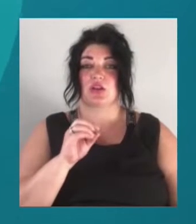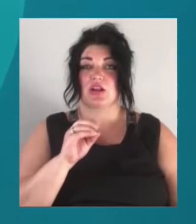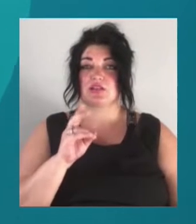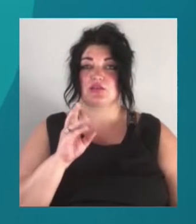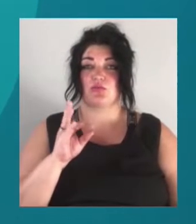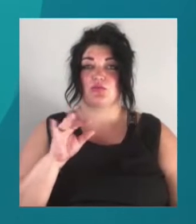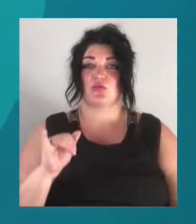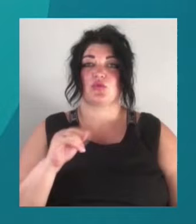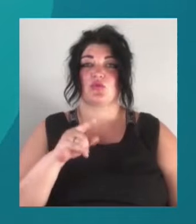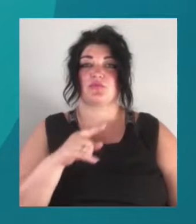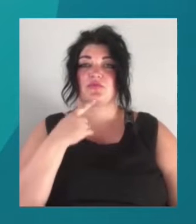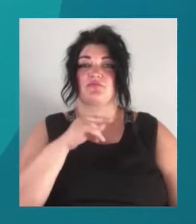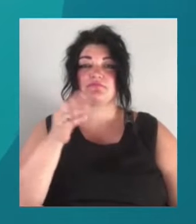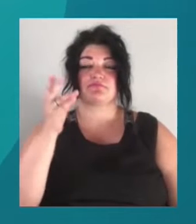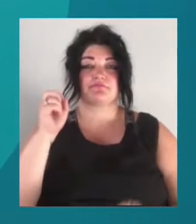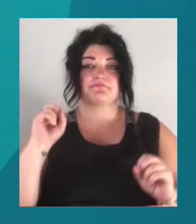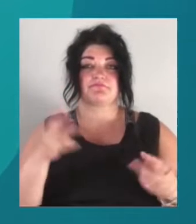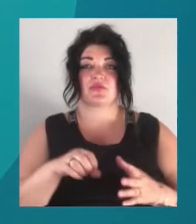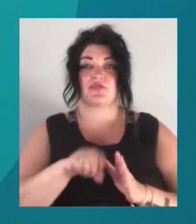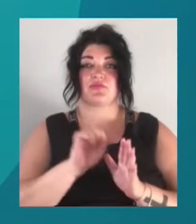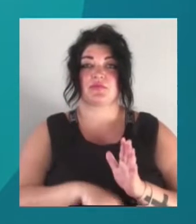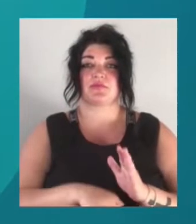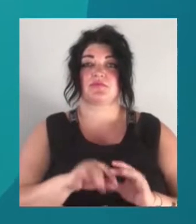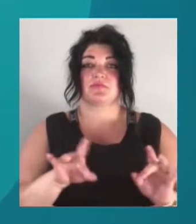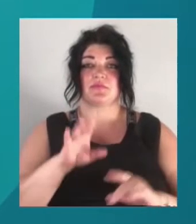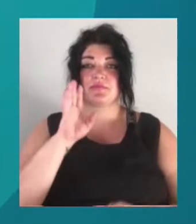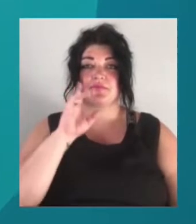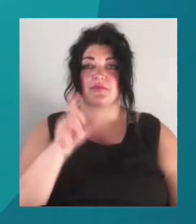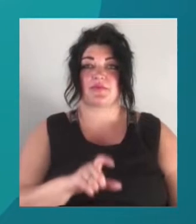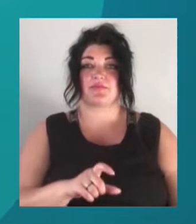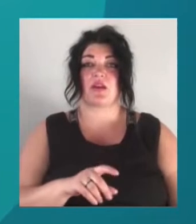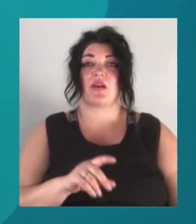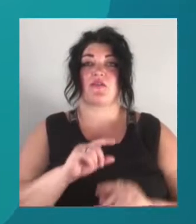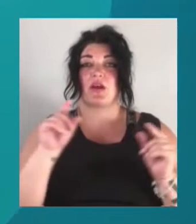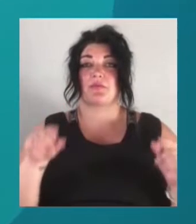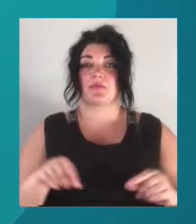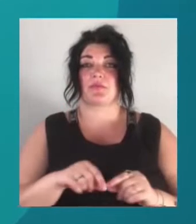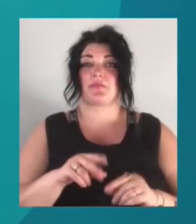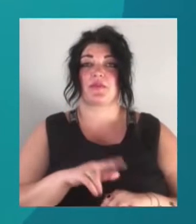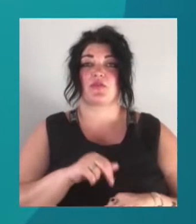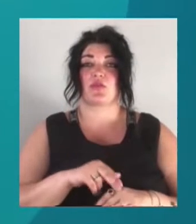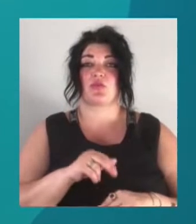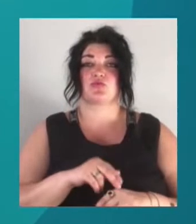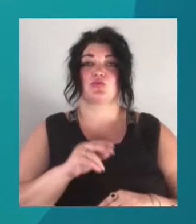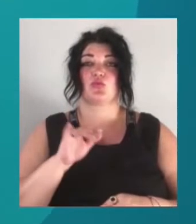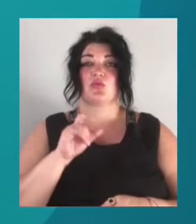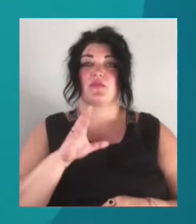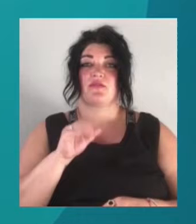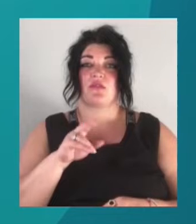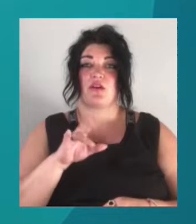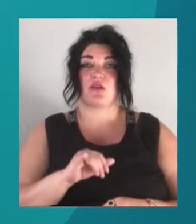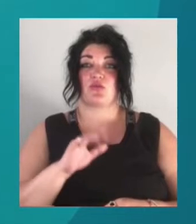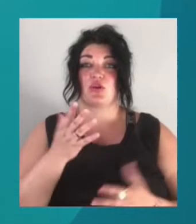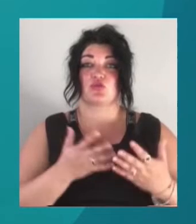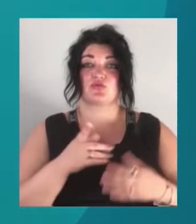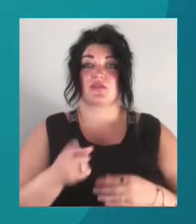Його підозрюють в умисному вбивстві. Про це розказав сам Стерненко. Вранці правоохоронці принесли йому ухвалу. У ній йшлося, якщо він не з